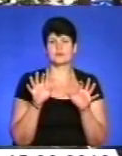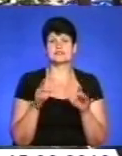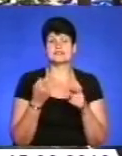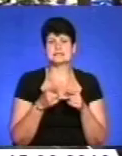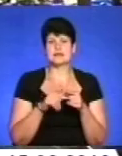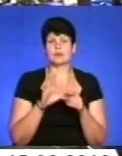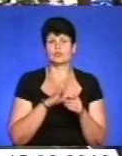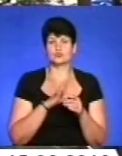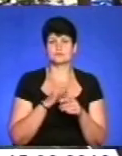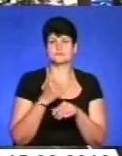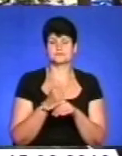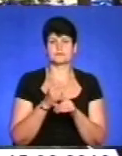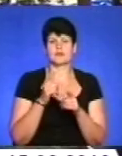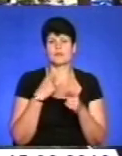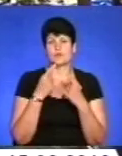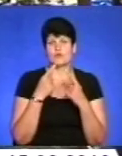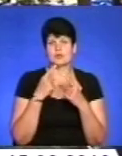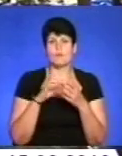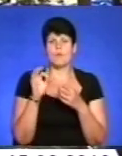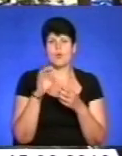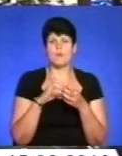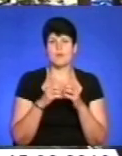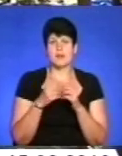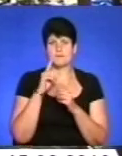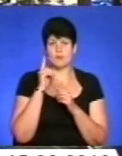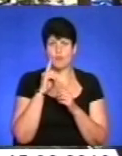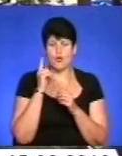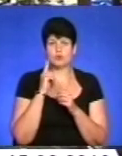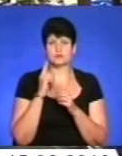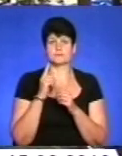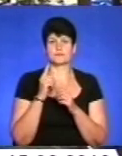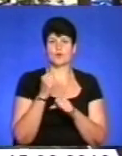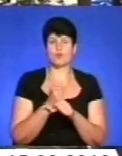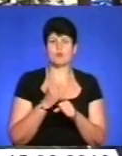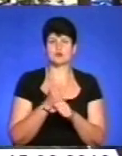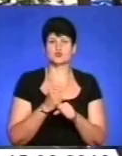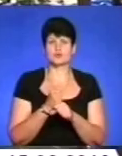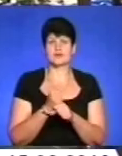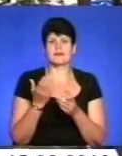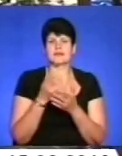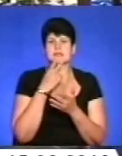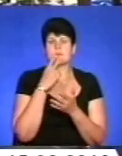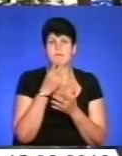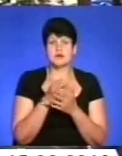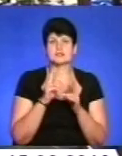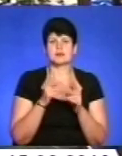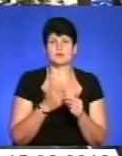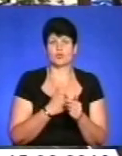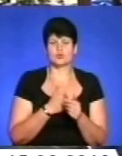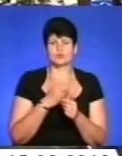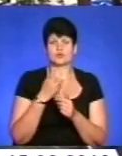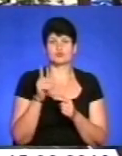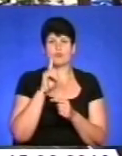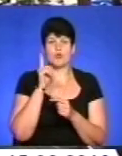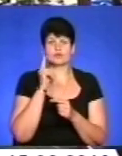Тобто це буде така стратегічна сесія, де ми будемо говорити про проблеми молоді, випрацьовувати якесь бачення, тобто як ми хочемо, щоб молодь в